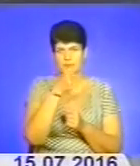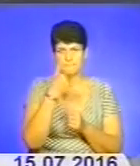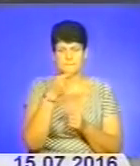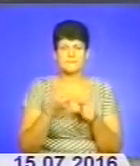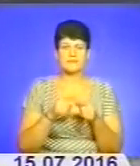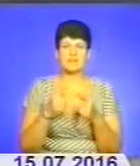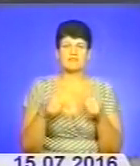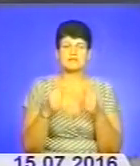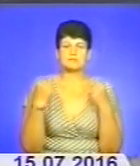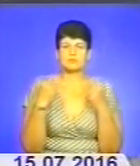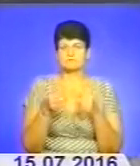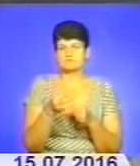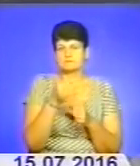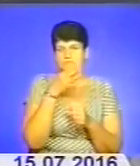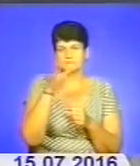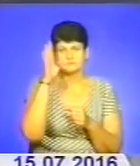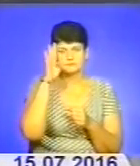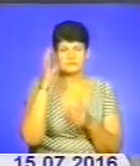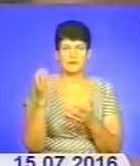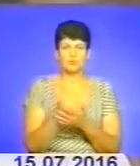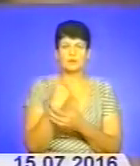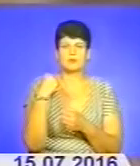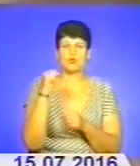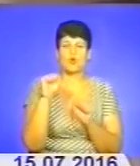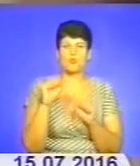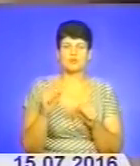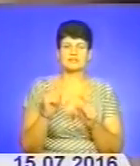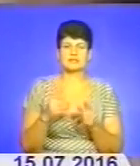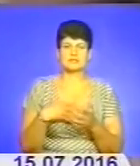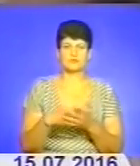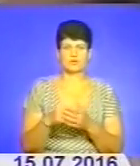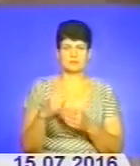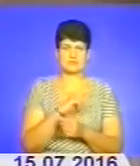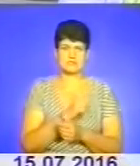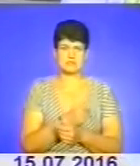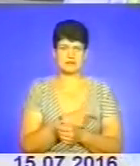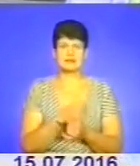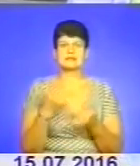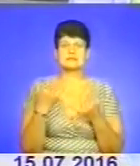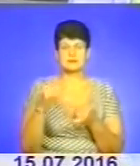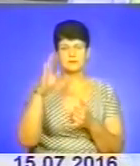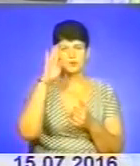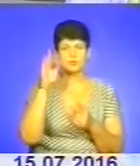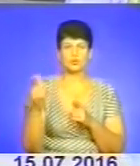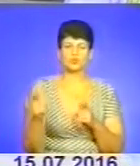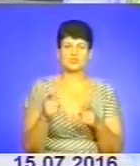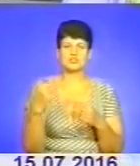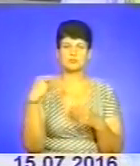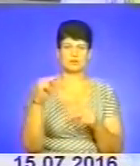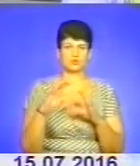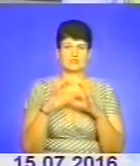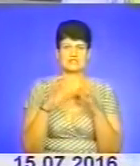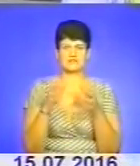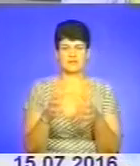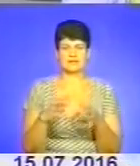Такий вид спорту привабив хлопця, бо здобути перемогу можна лише власними силами. Зараз юнак готується до чемпіонату світу.